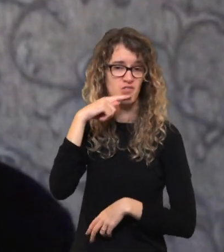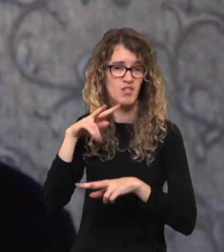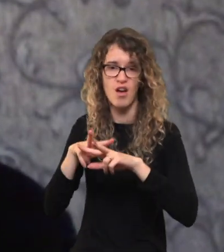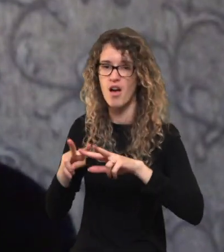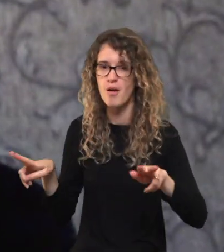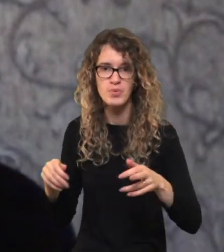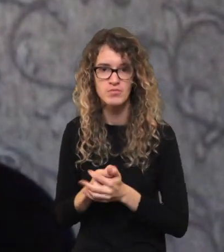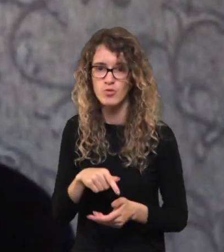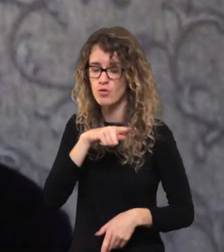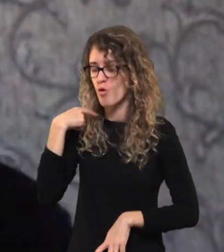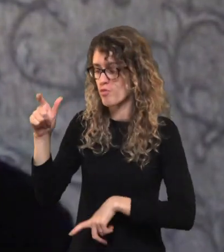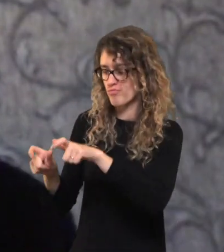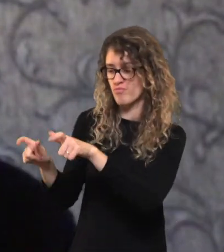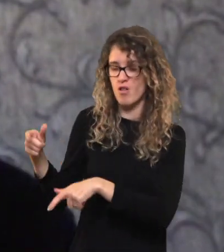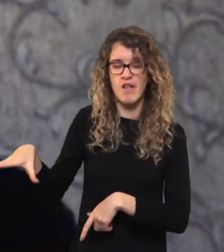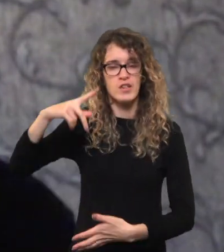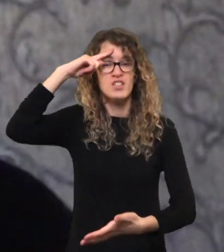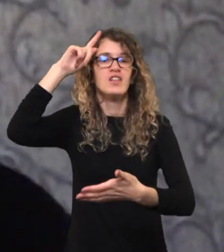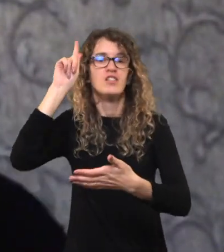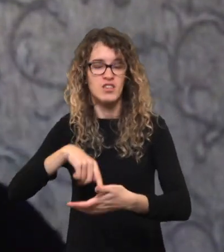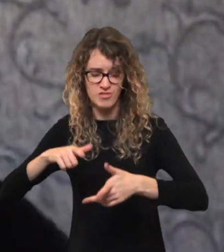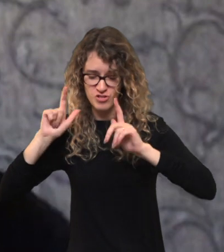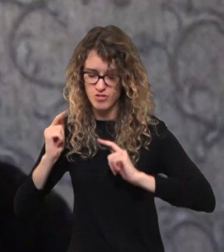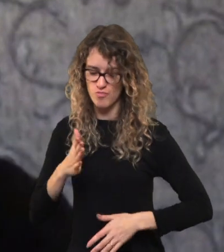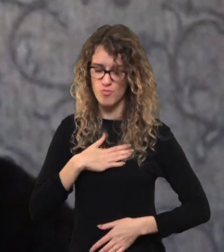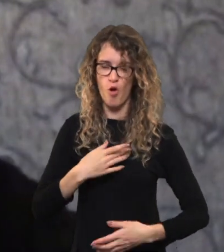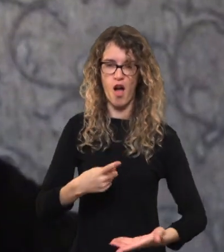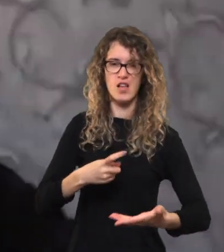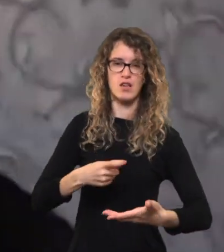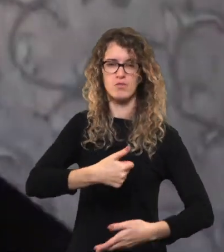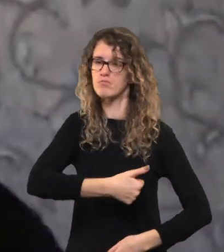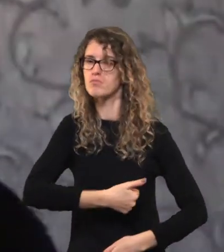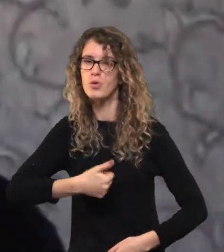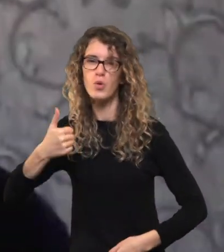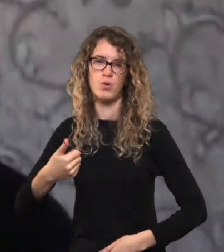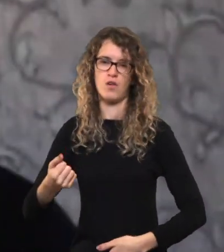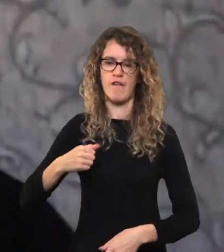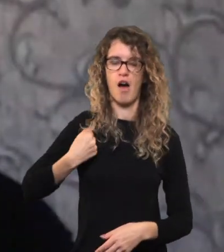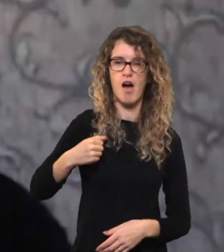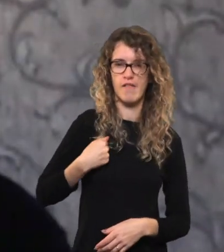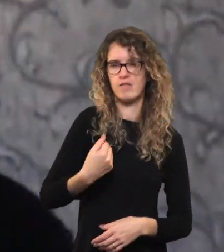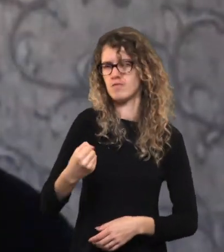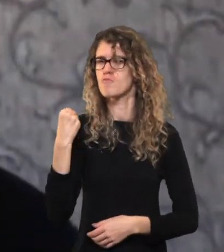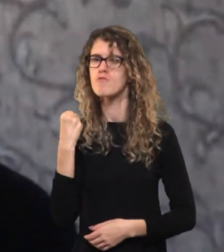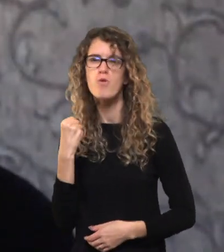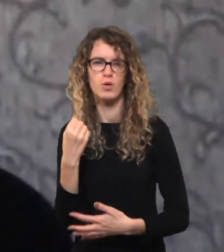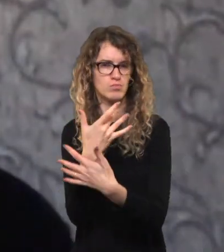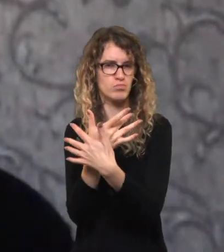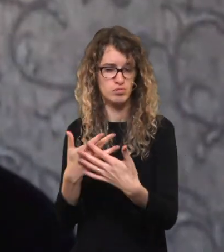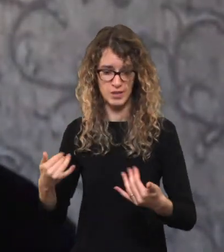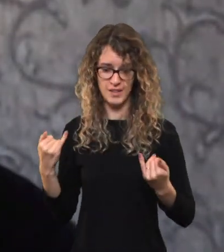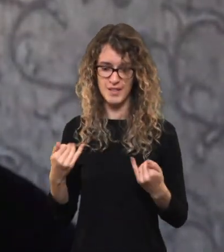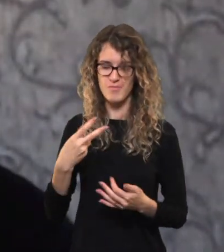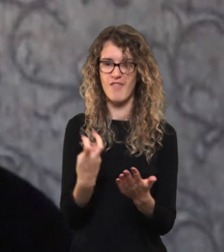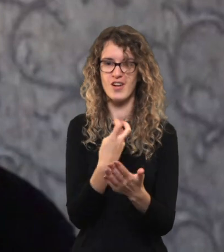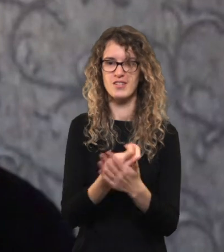Ženkly davis dauguma Rusijos gyventojų yra įsitikinę, kad Rusijos ginklai yra patys geriausi. Rusijos armija patys stipriausia